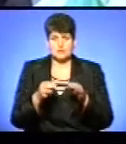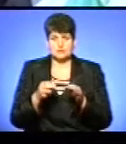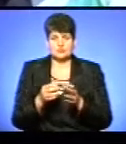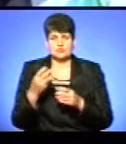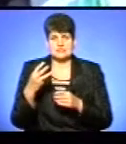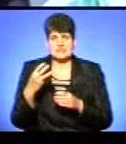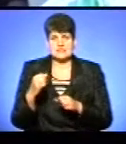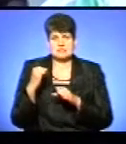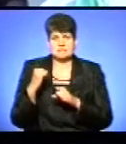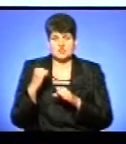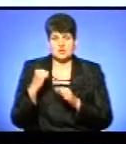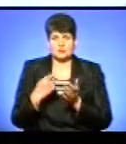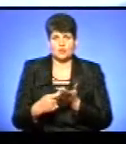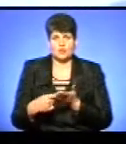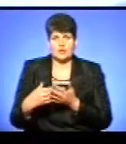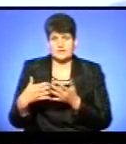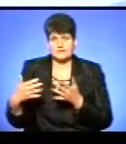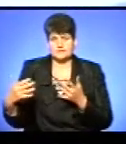30 мішків речових доказів.